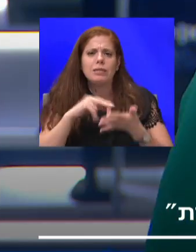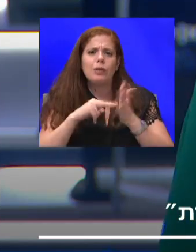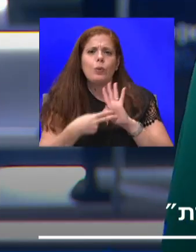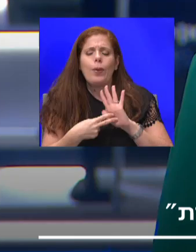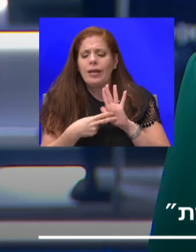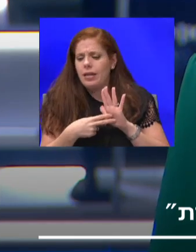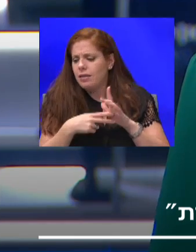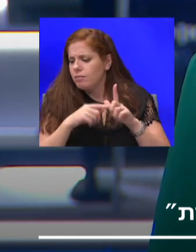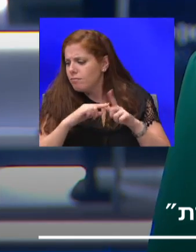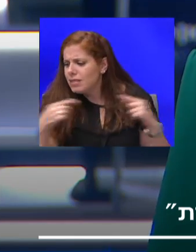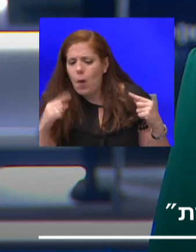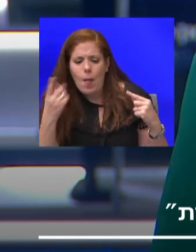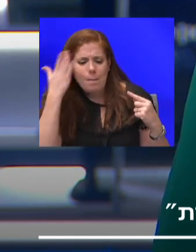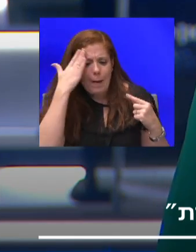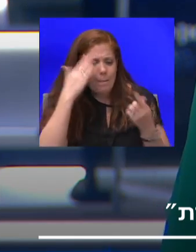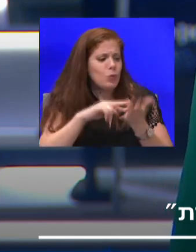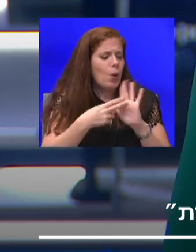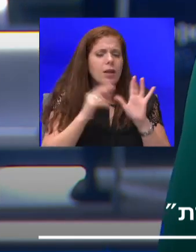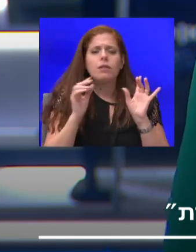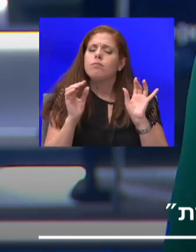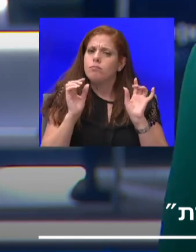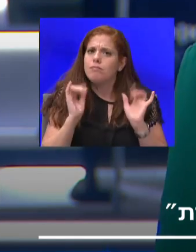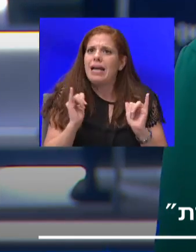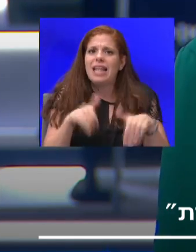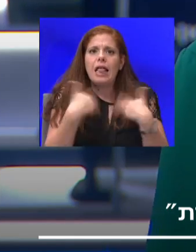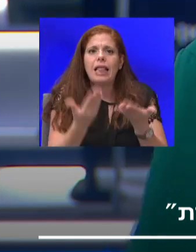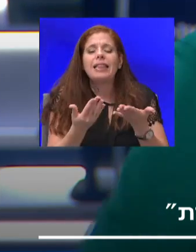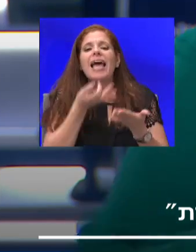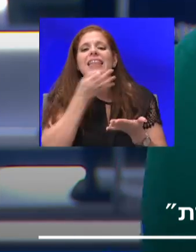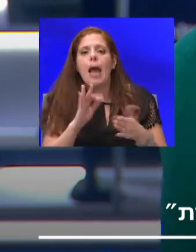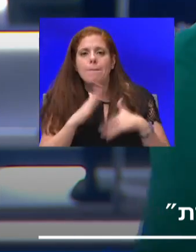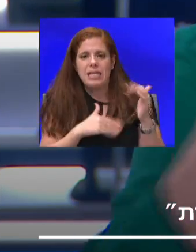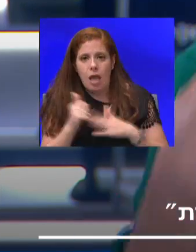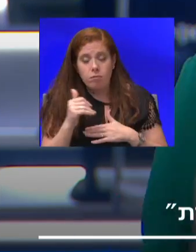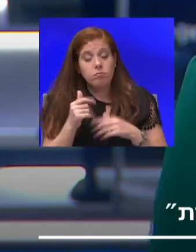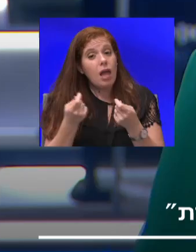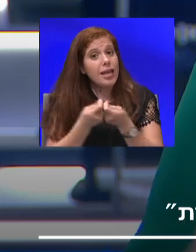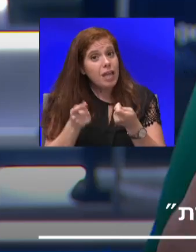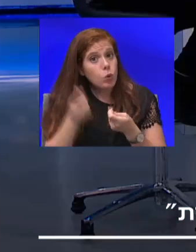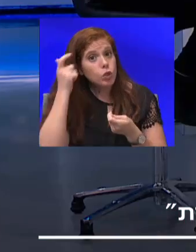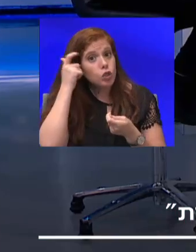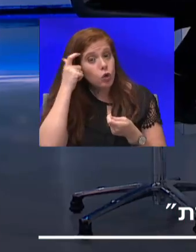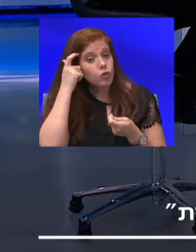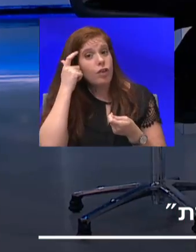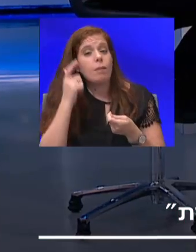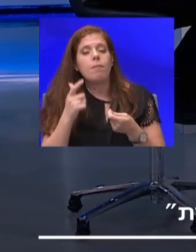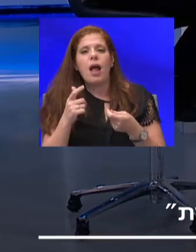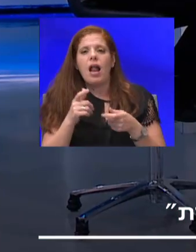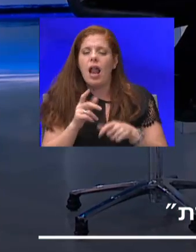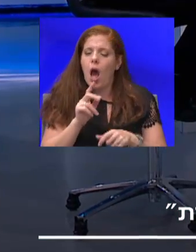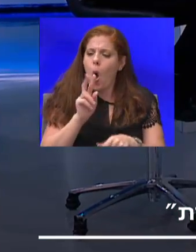מפורטת, מה זה לא ציטר בנייה. העניין הוא גם שכשחושבים רק על החוסן, ויהיה טוב ויהיה עתיד נפלא,